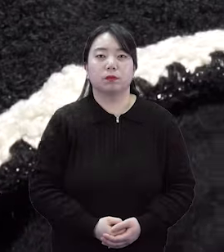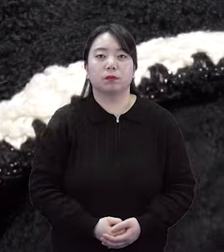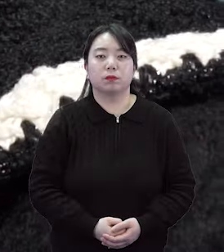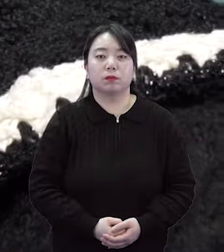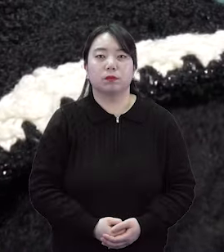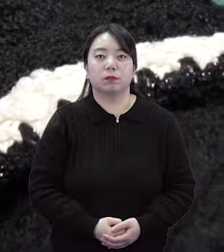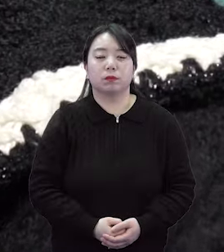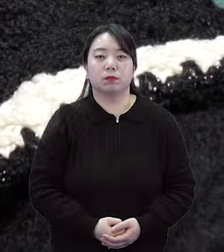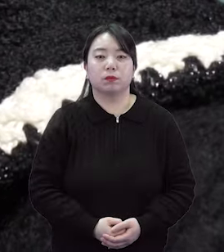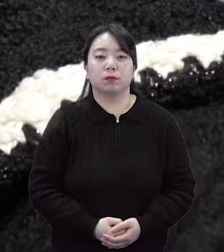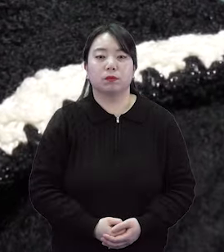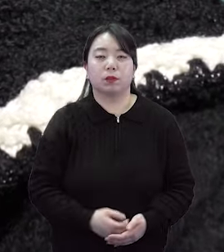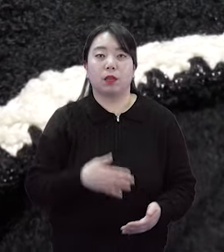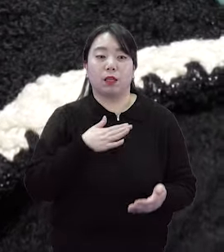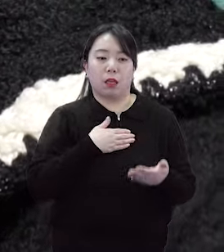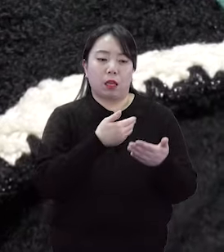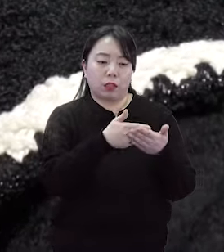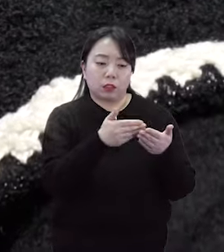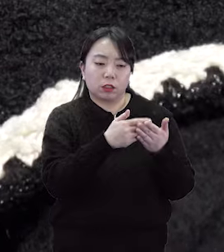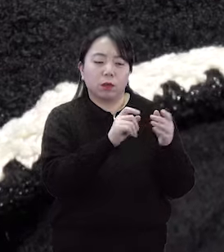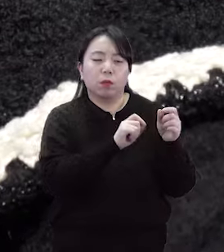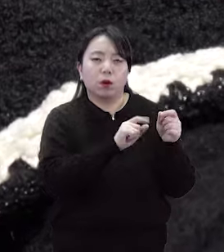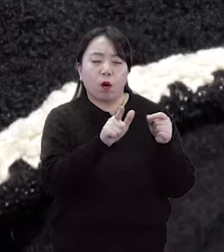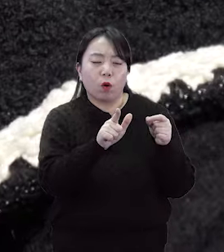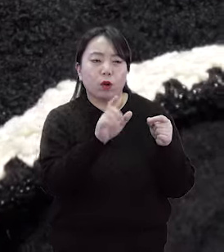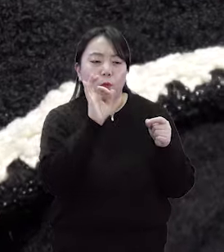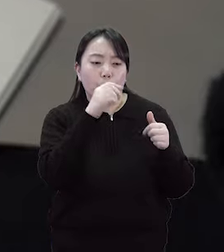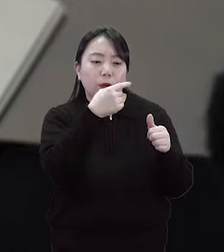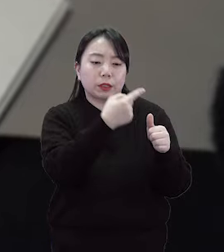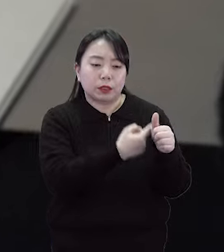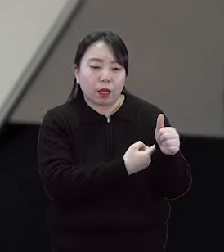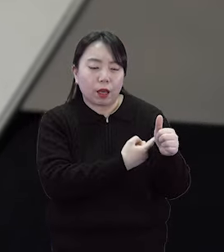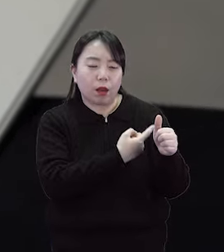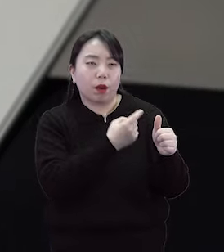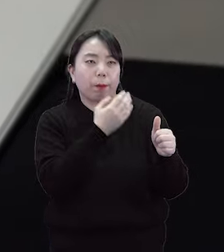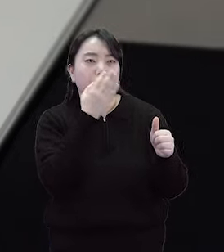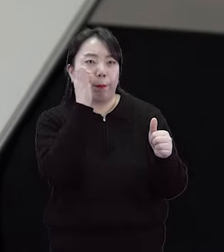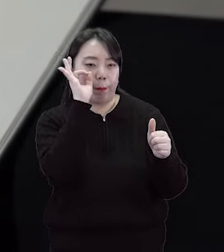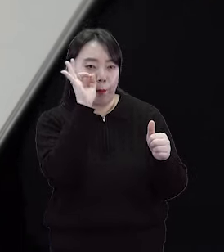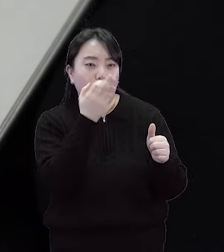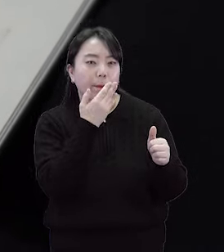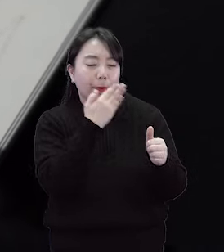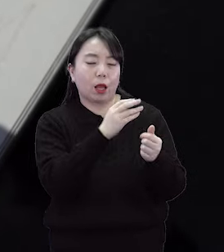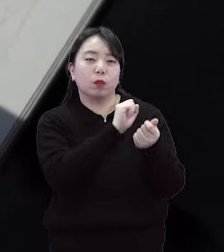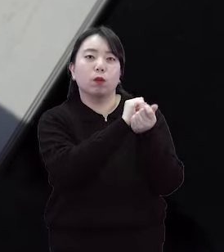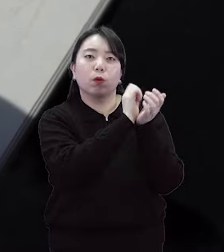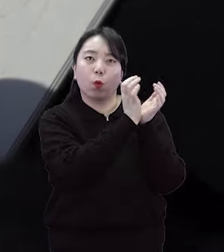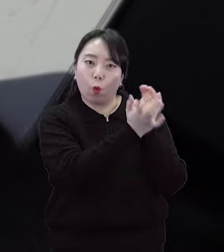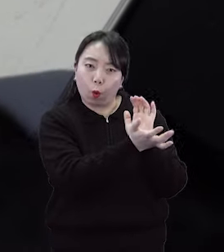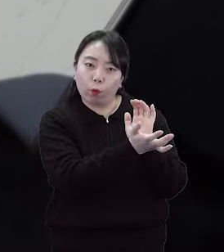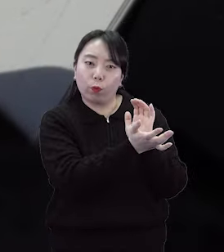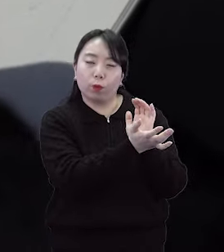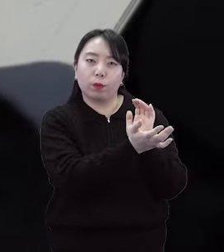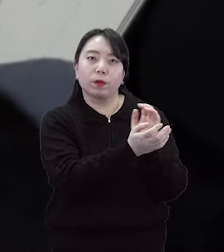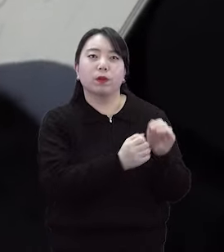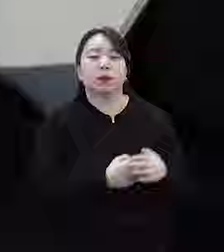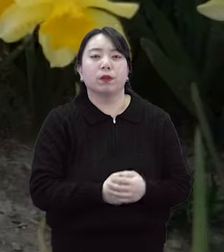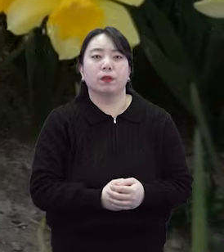제 그림은 거의 대부분 자연에서 볼 수 있는 꽃 꺾어진 꽃이 아니라